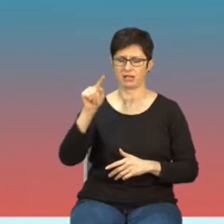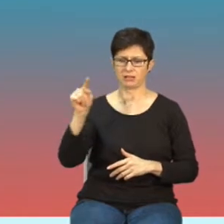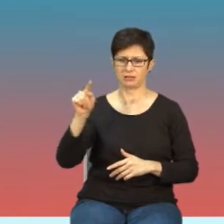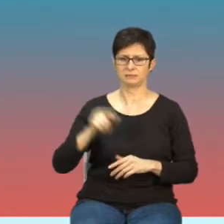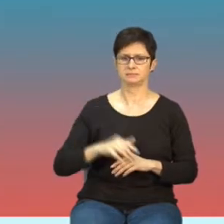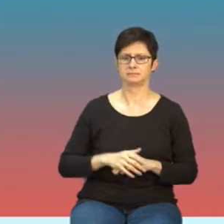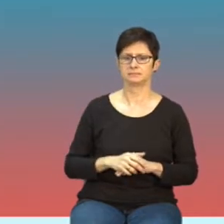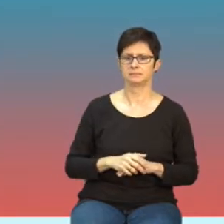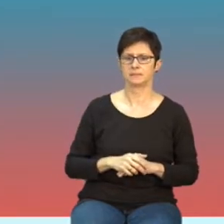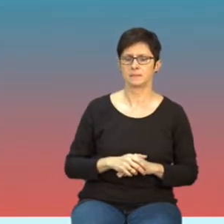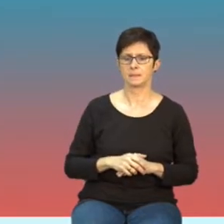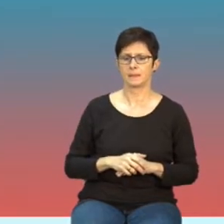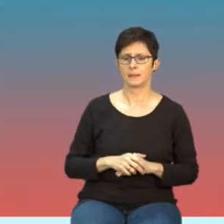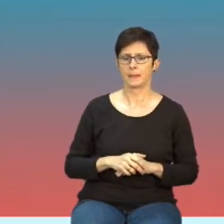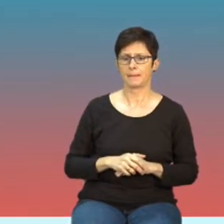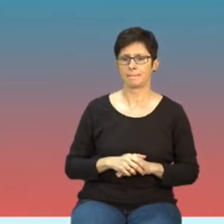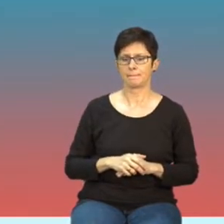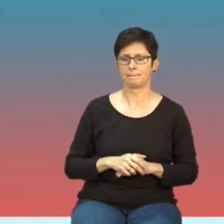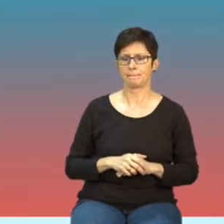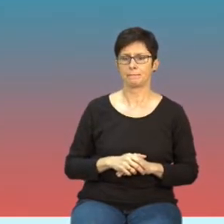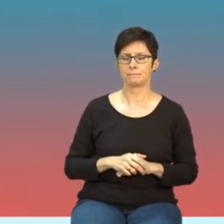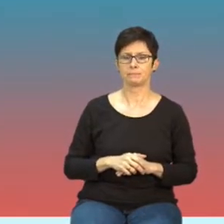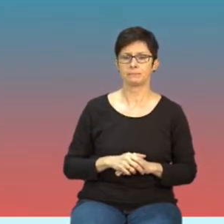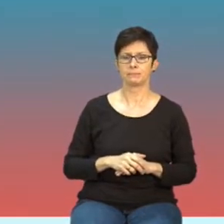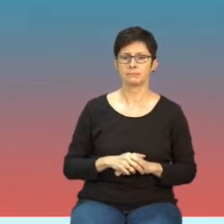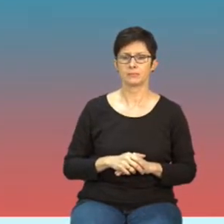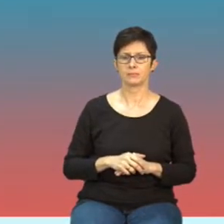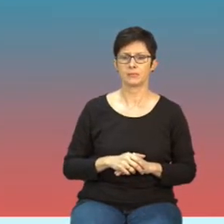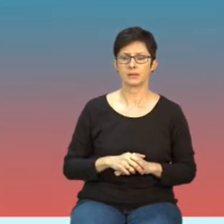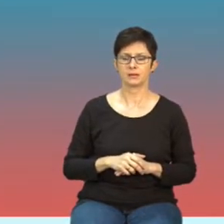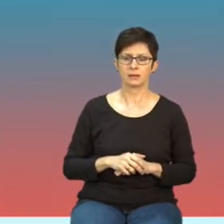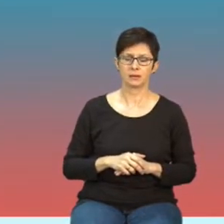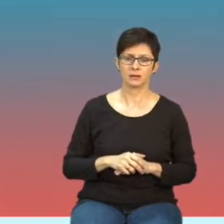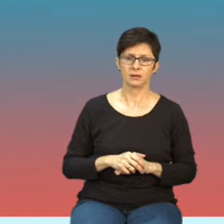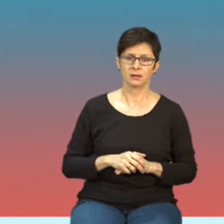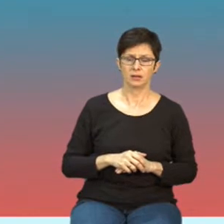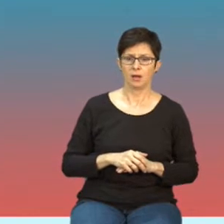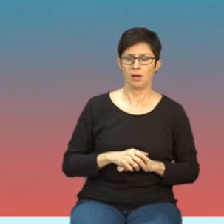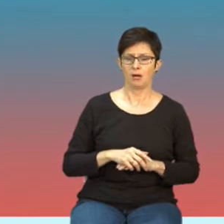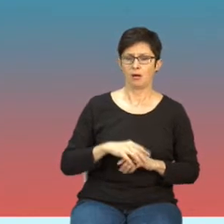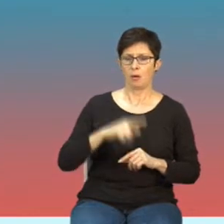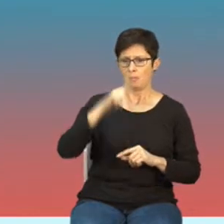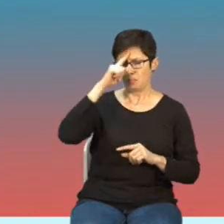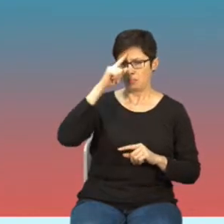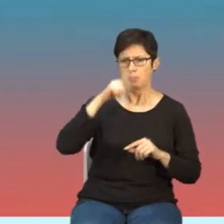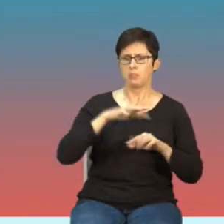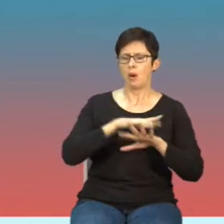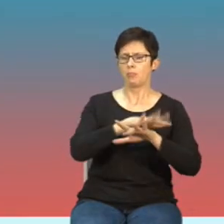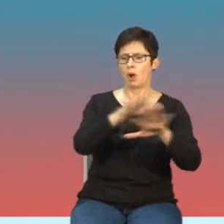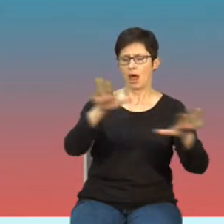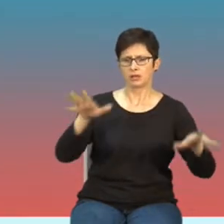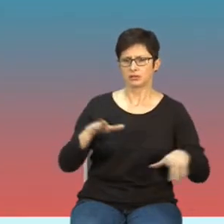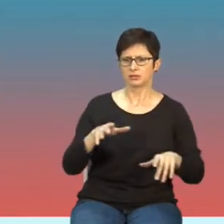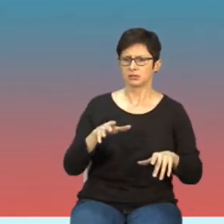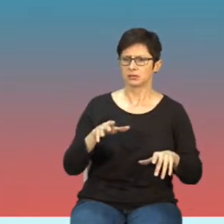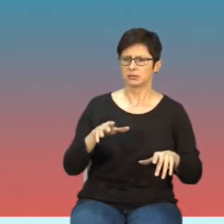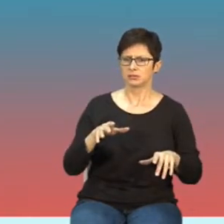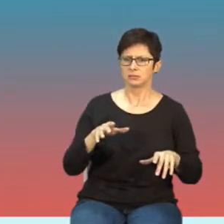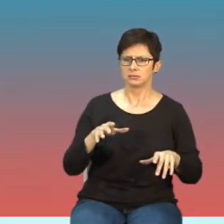zawodowej, no bo uznano, że populacja generalna nie podlega